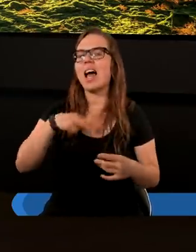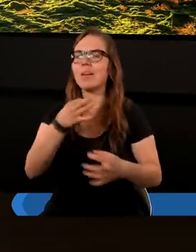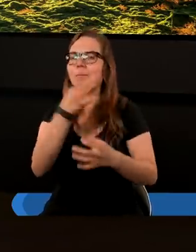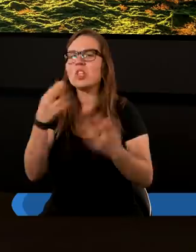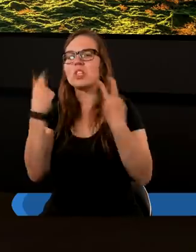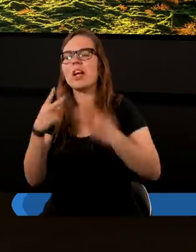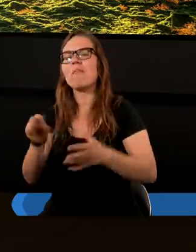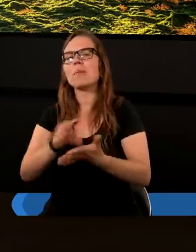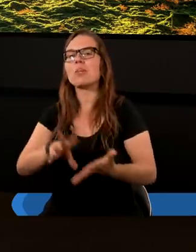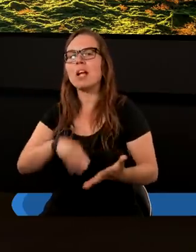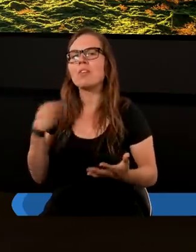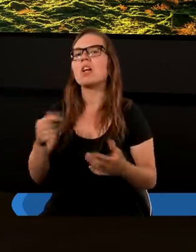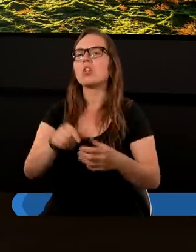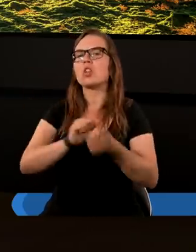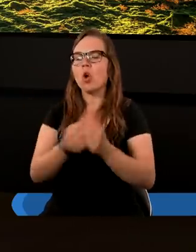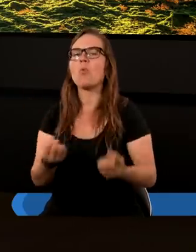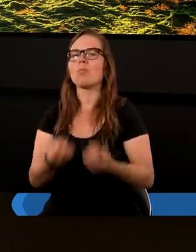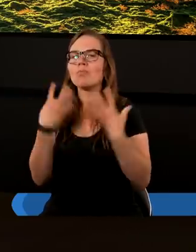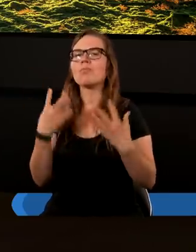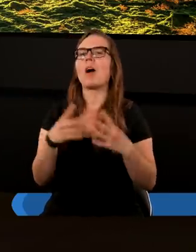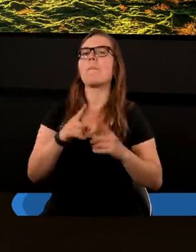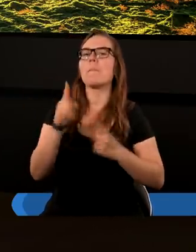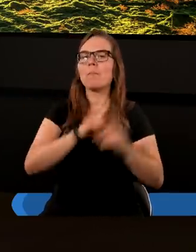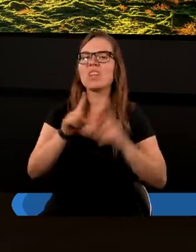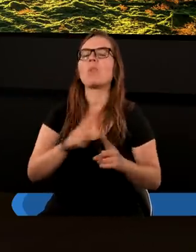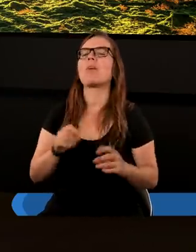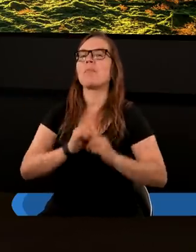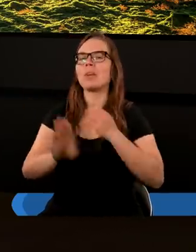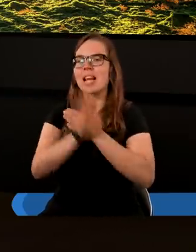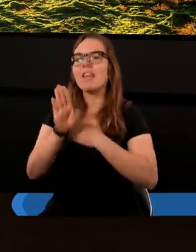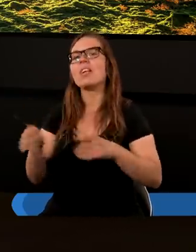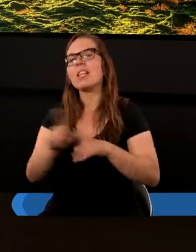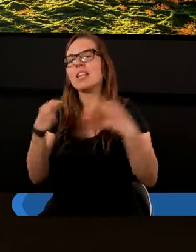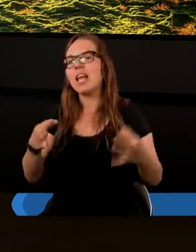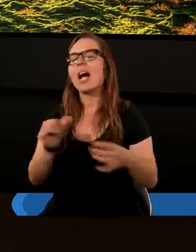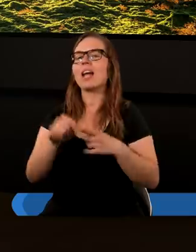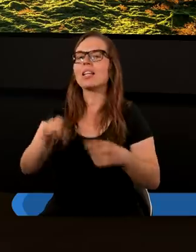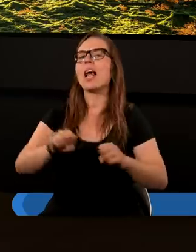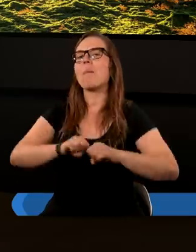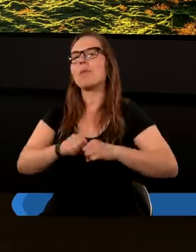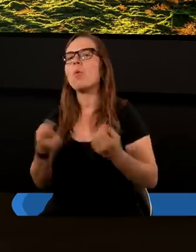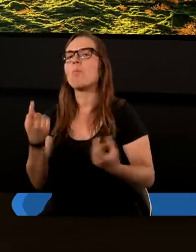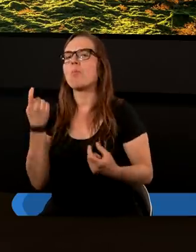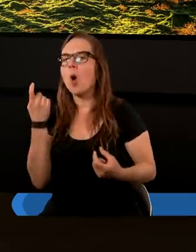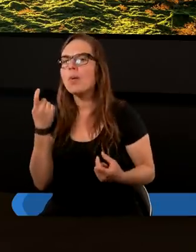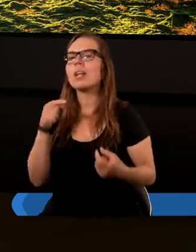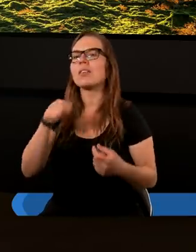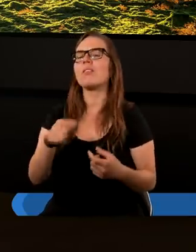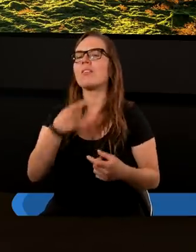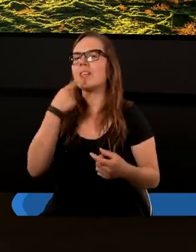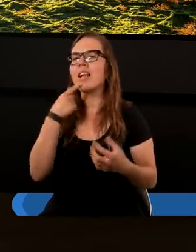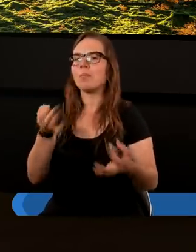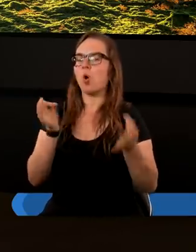w Piśmie Świętym są jasno przedstawione. Teraz jest ten przełomowy moment. Tam w